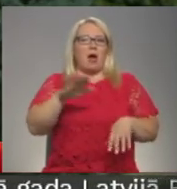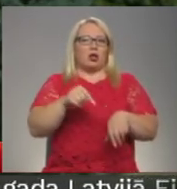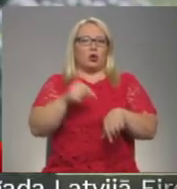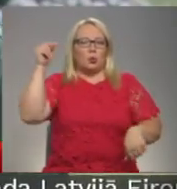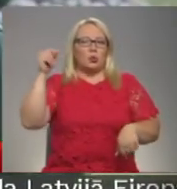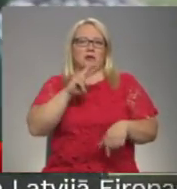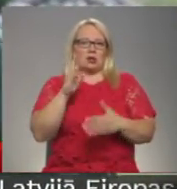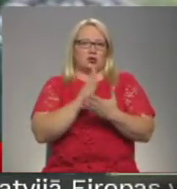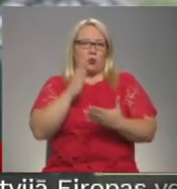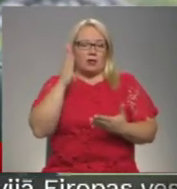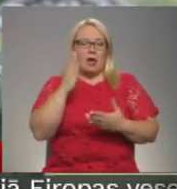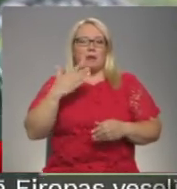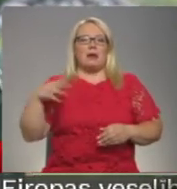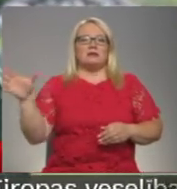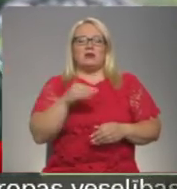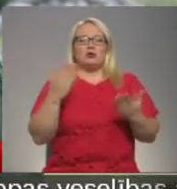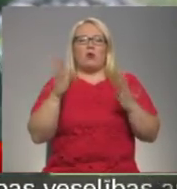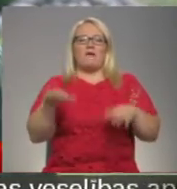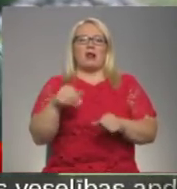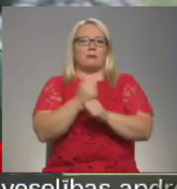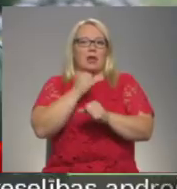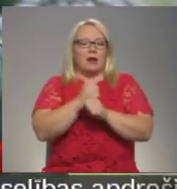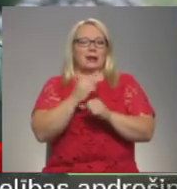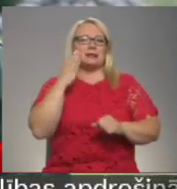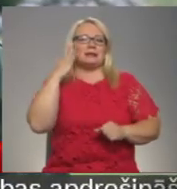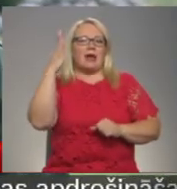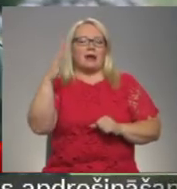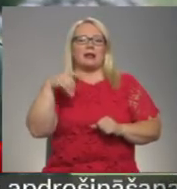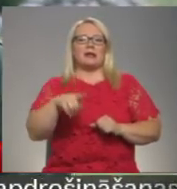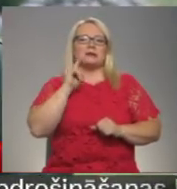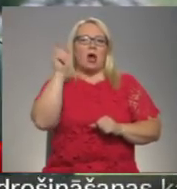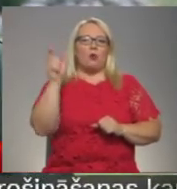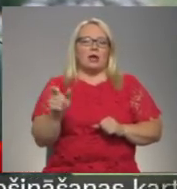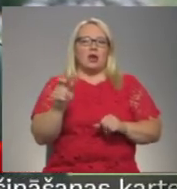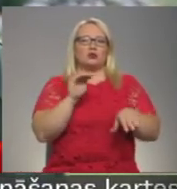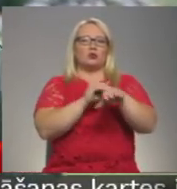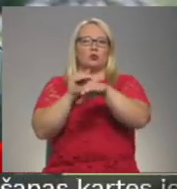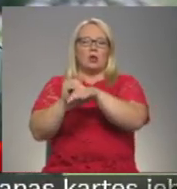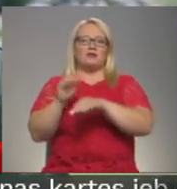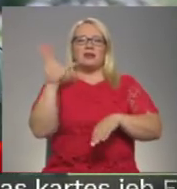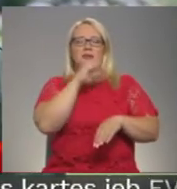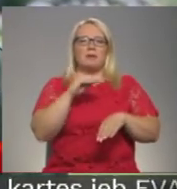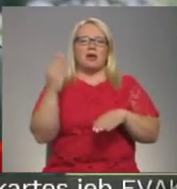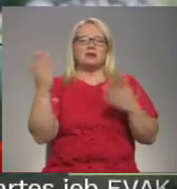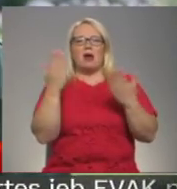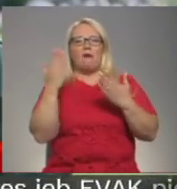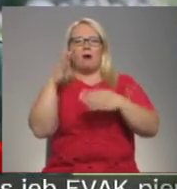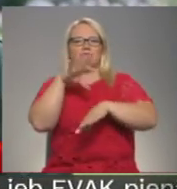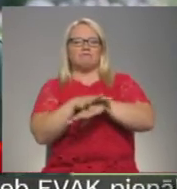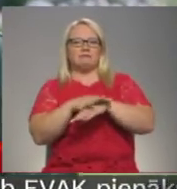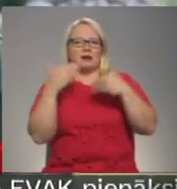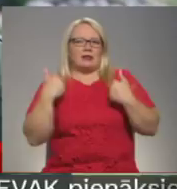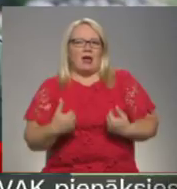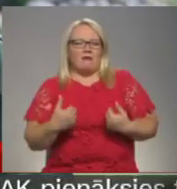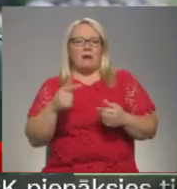kā kas viņiem noteikti. Viss, ko mēs varam darīt, ir cerēt, ka tas jauniešs uzrunās un viņi spēs identificēties ar kādu no šiem